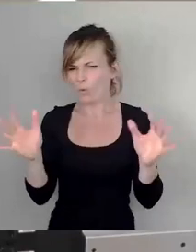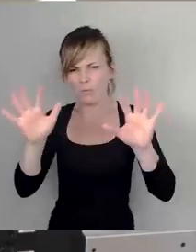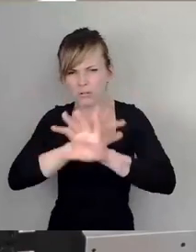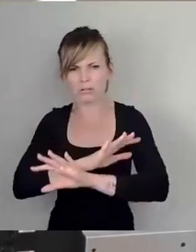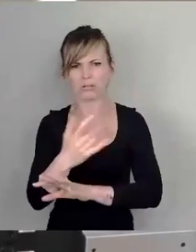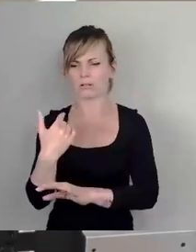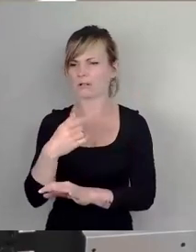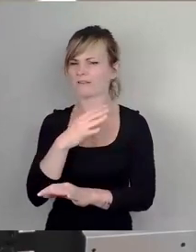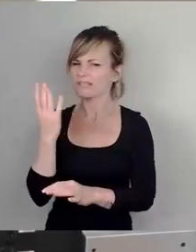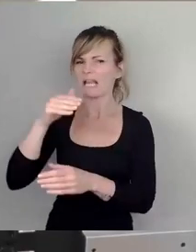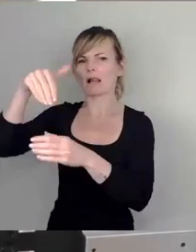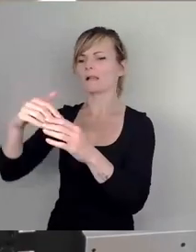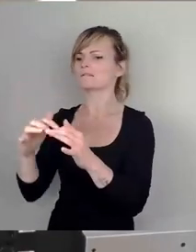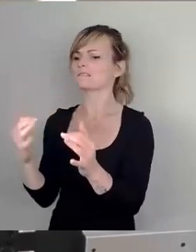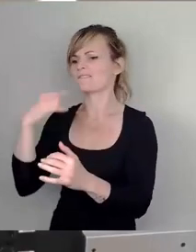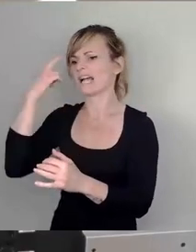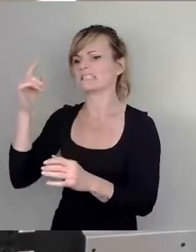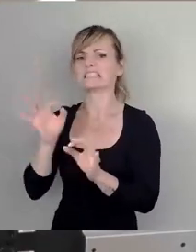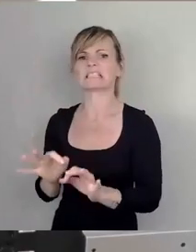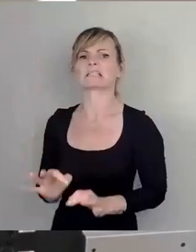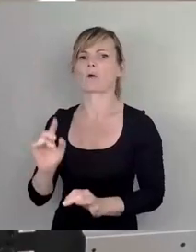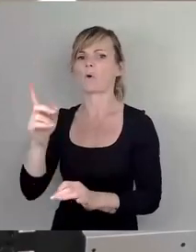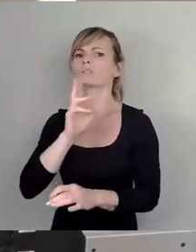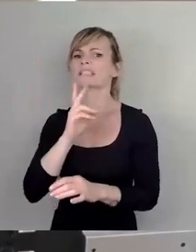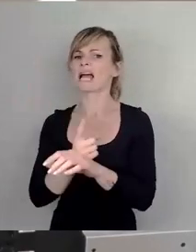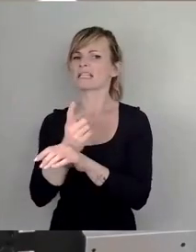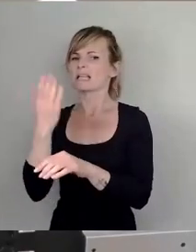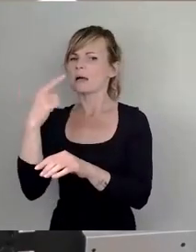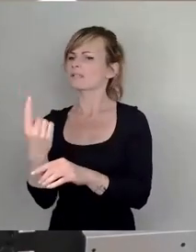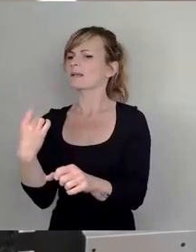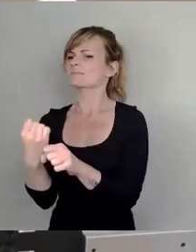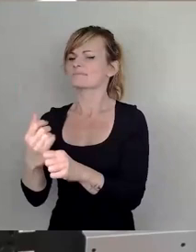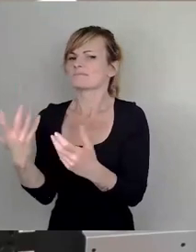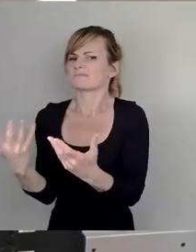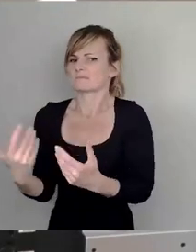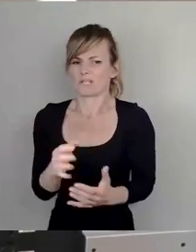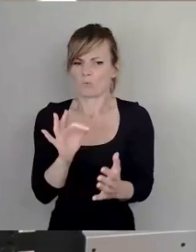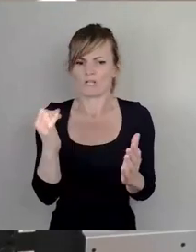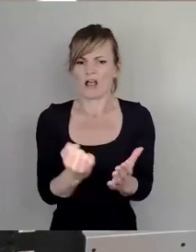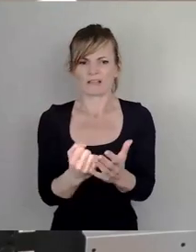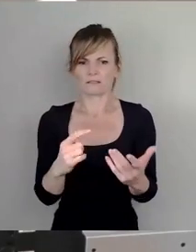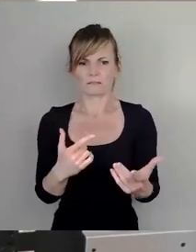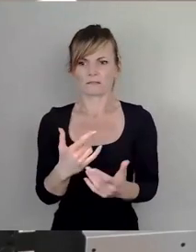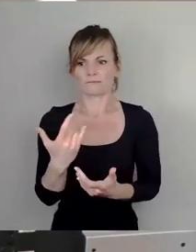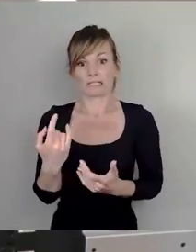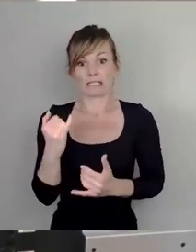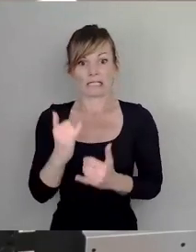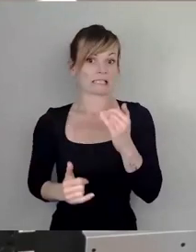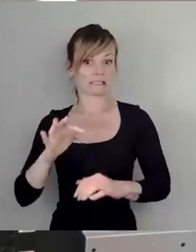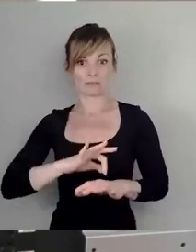über ihr Wirken in der DDR, auch nicht aus diesem Gutachten, was wir vorliegen haben, was relativ kurzfristig erarbeitet wurde.